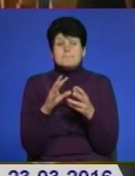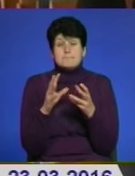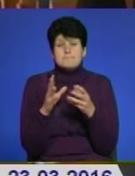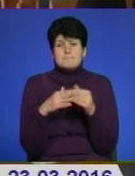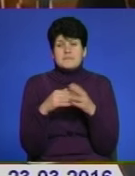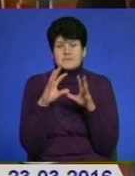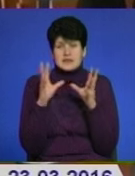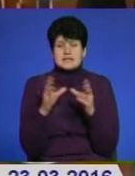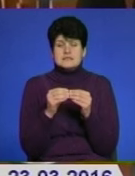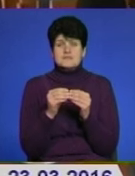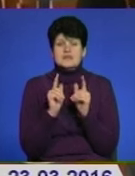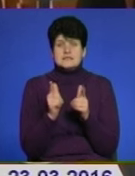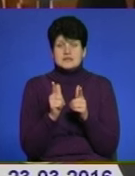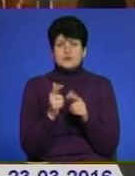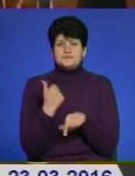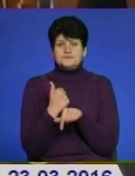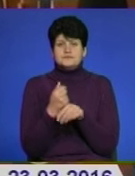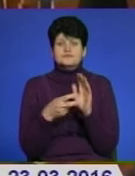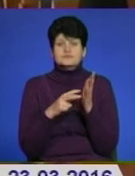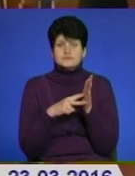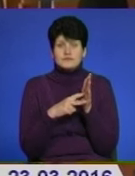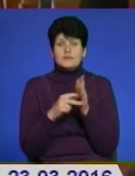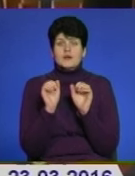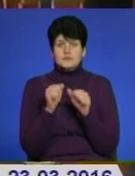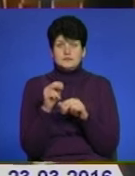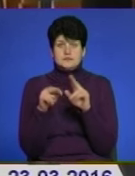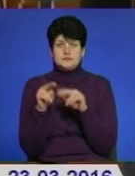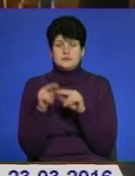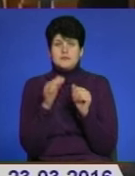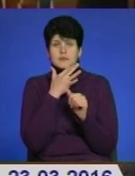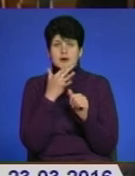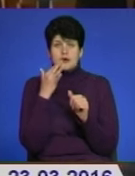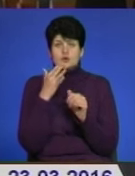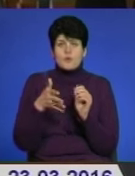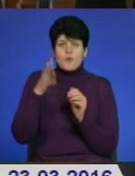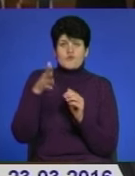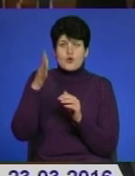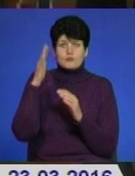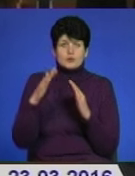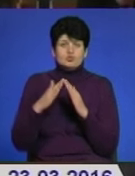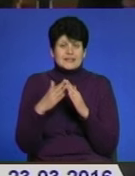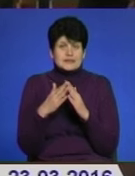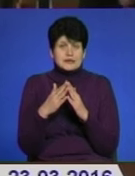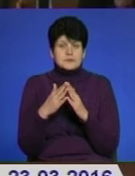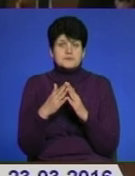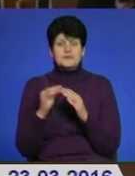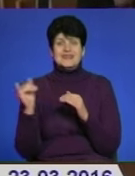згідно генерального плану, підлягає забудові. Забудові багатоповерховими будинками і